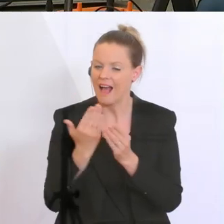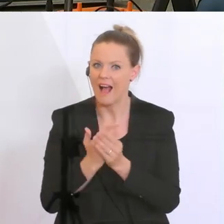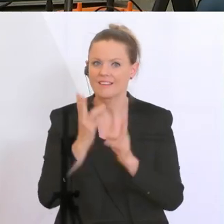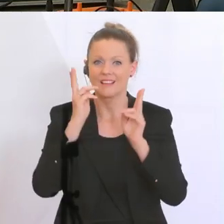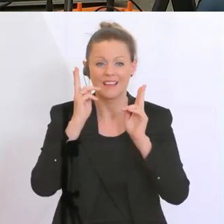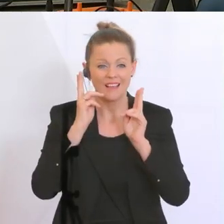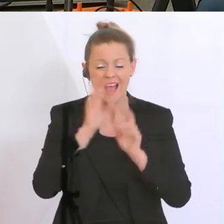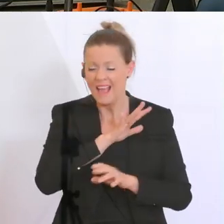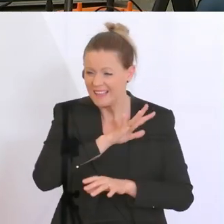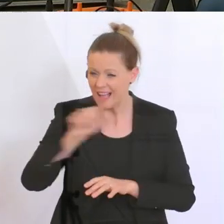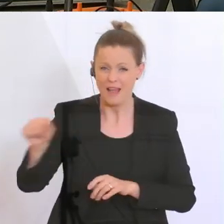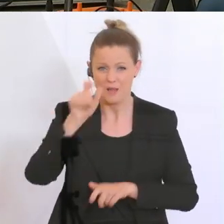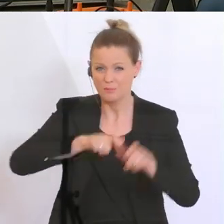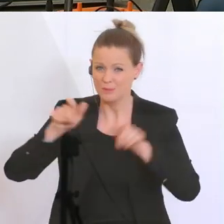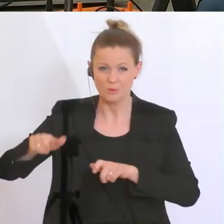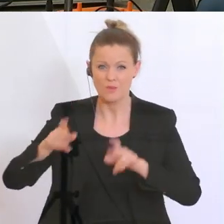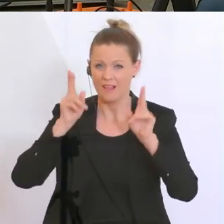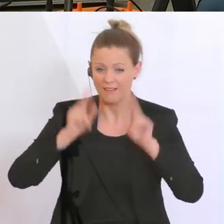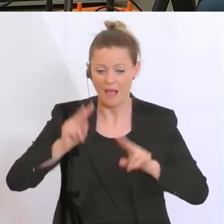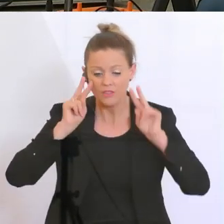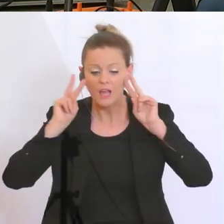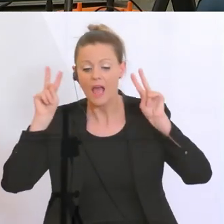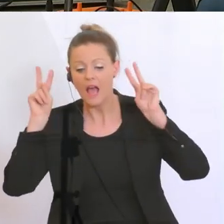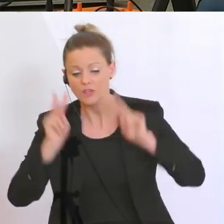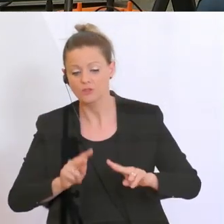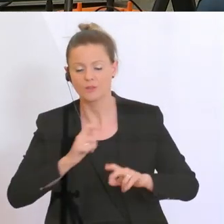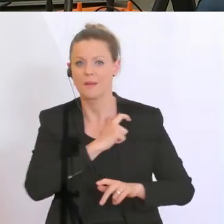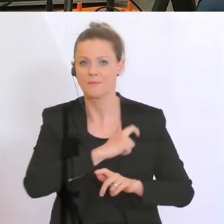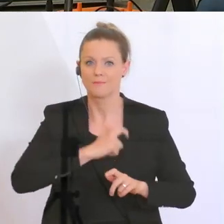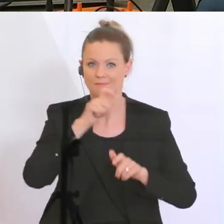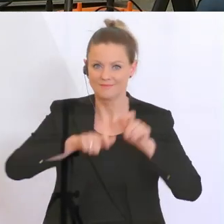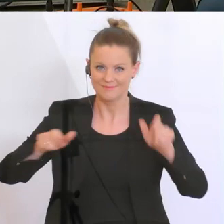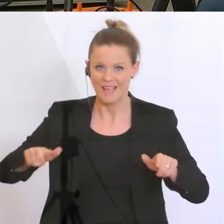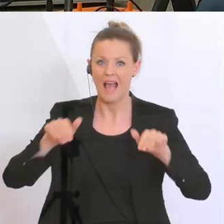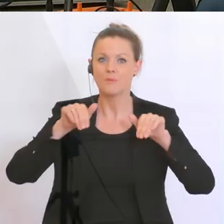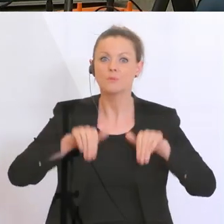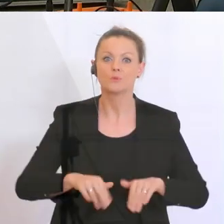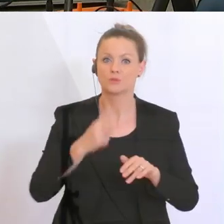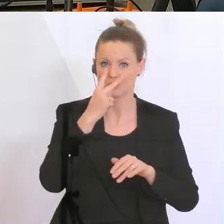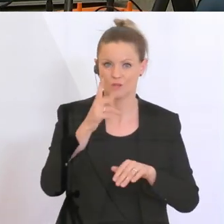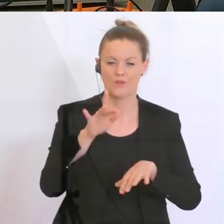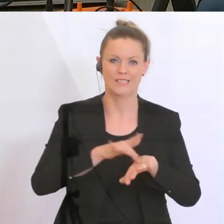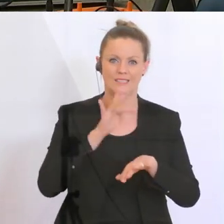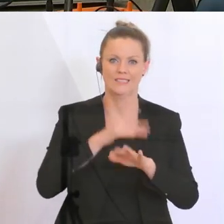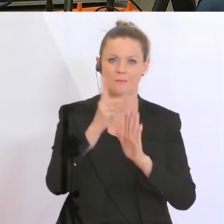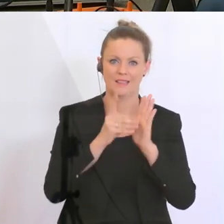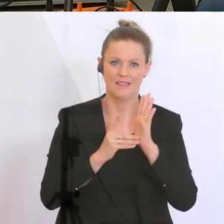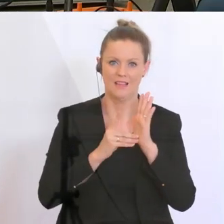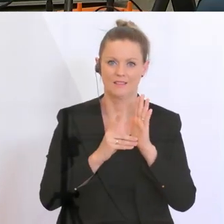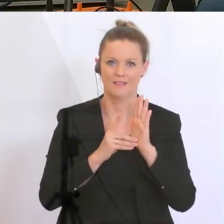ist, von allen Sozialpartnern und allen im Parlament vertretenen Parteien, aber immer unter der Berücksichtigung der sensiblen Daten der Unternehmen.